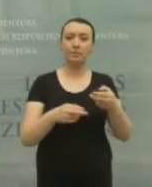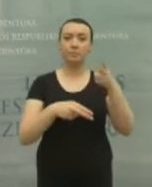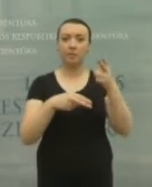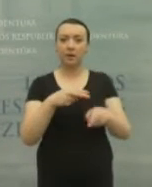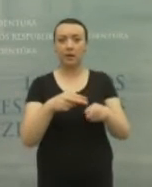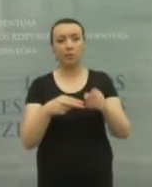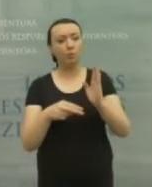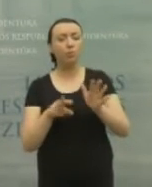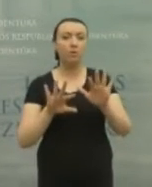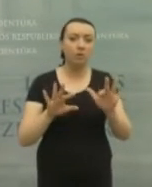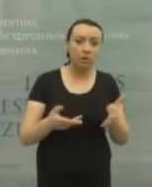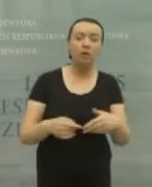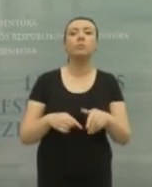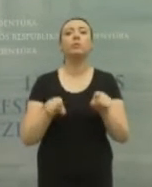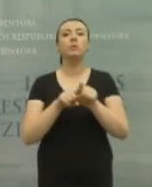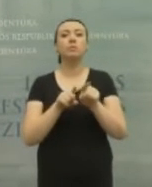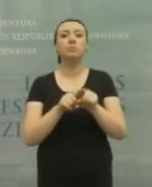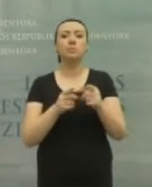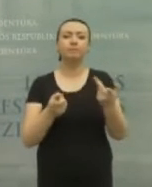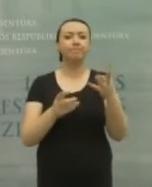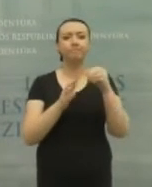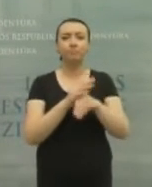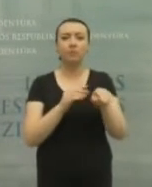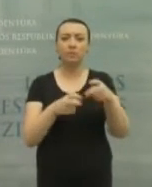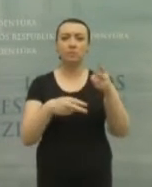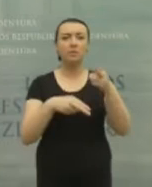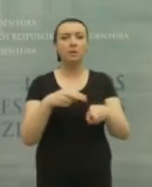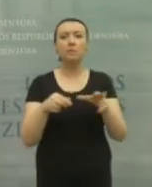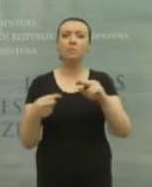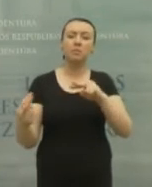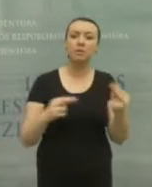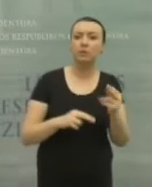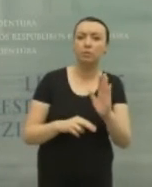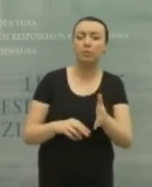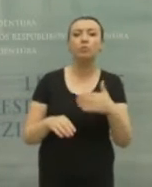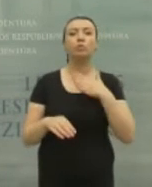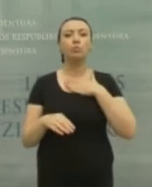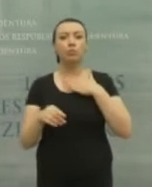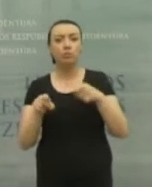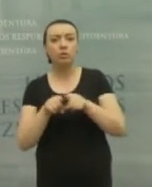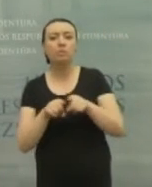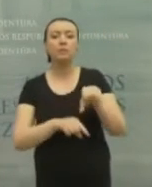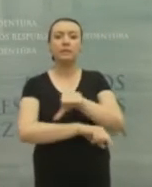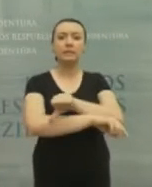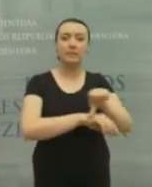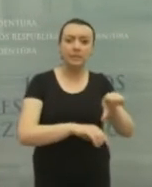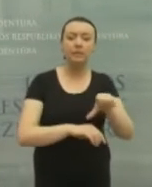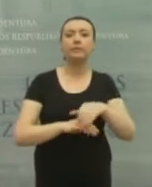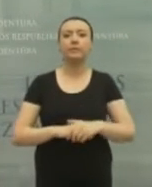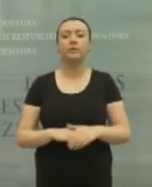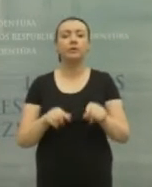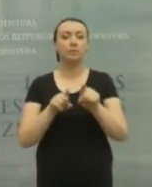sprendimo įvedimo aplinkybės ir kokią įtaką šitas sprendimas turėtų ne tik tai mūsų sienos užkardimo